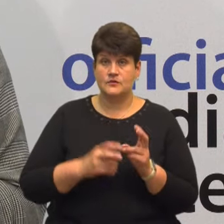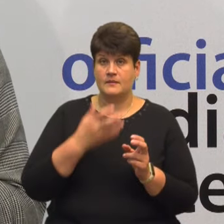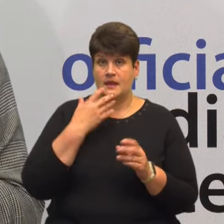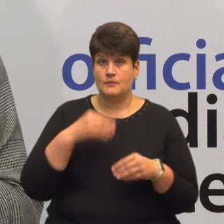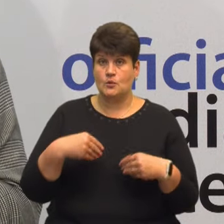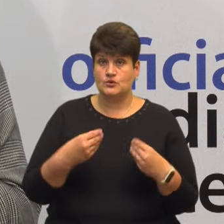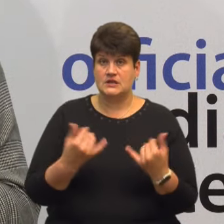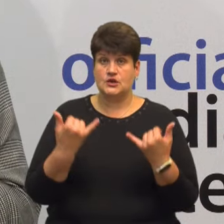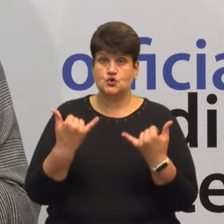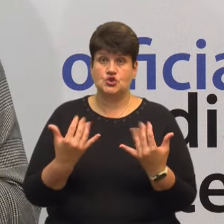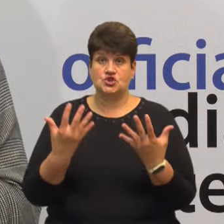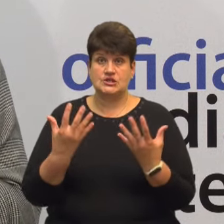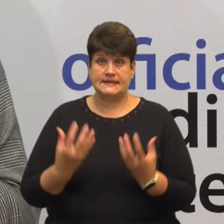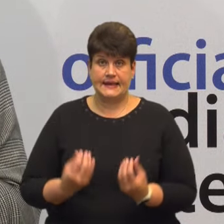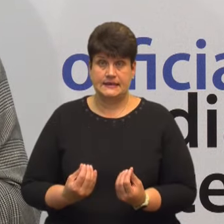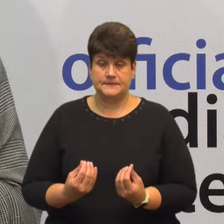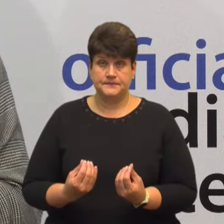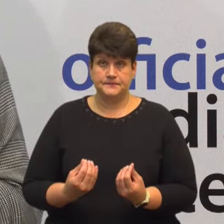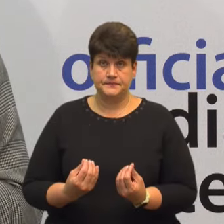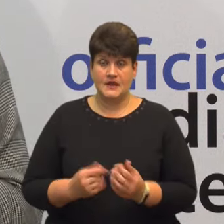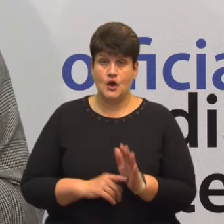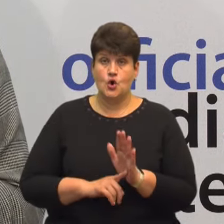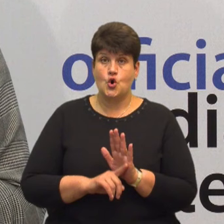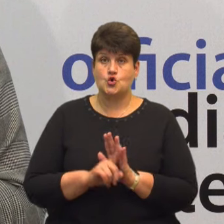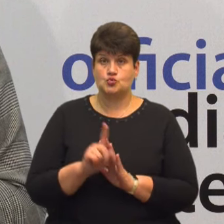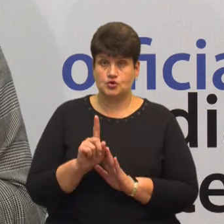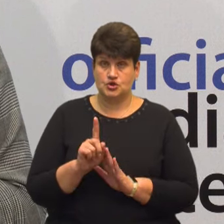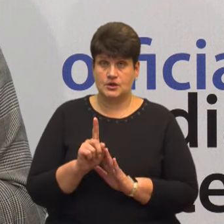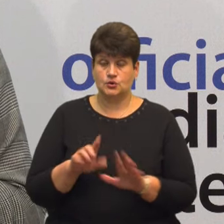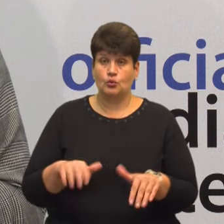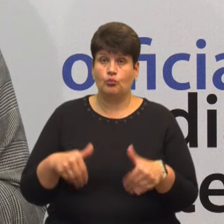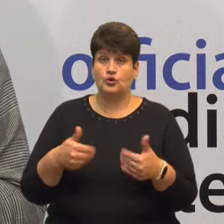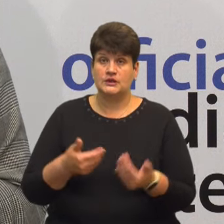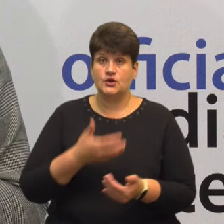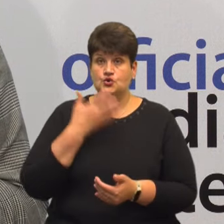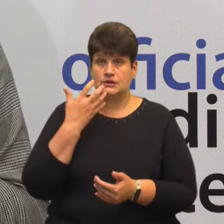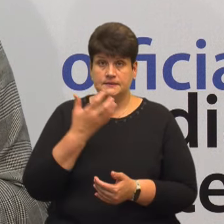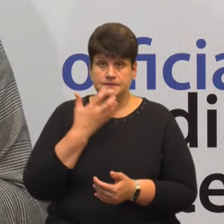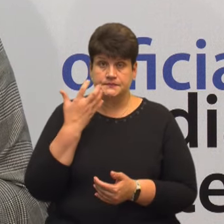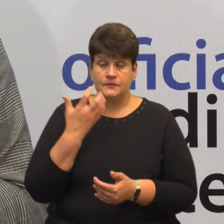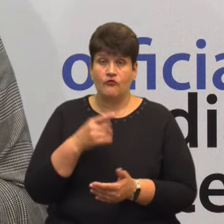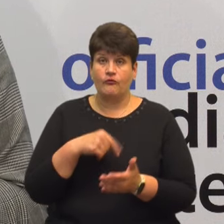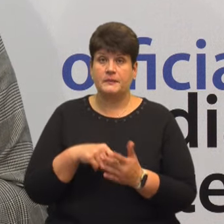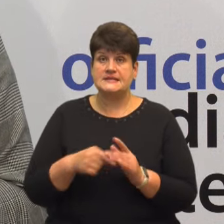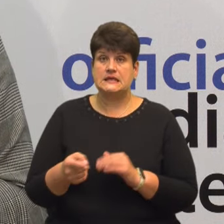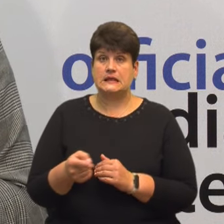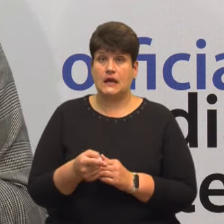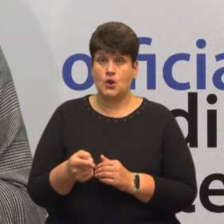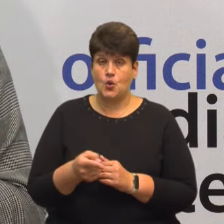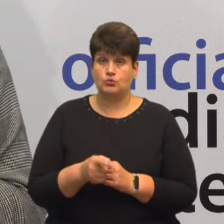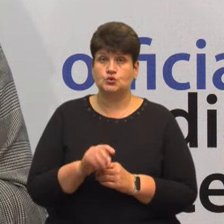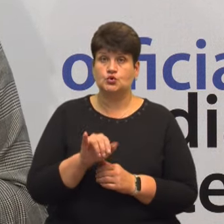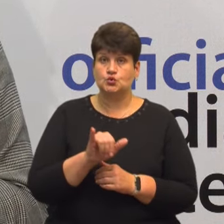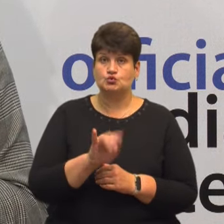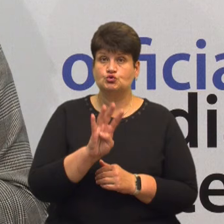На сьогоднішній день розпочато подачу теплоносія у місті Тернополі у чотирьох